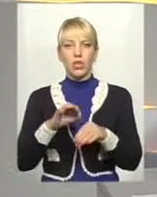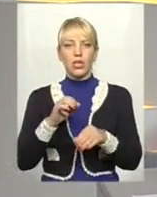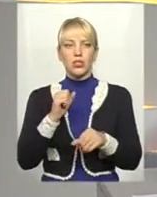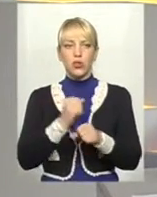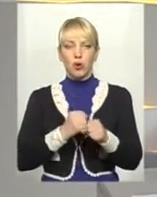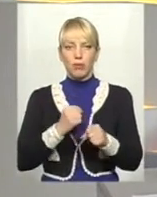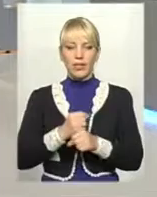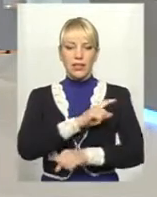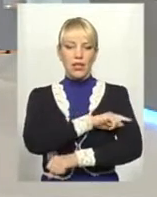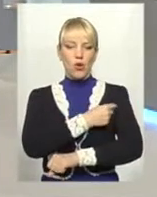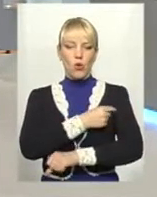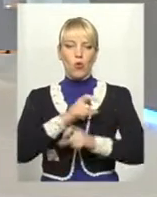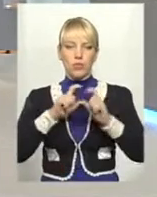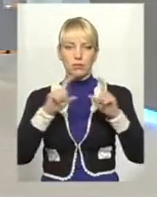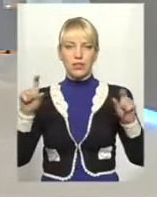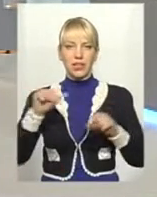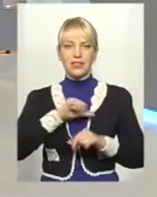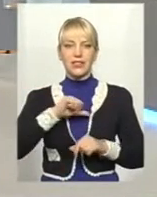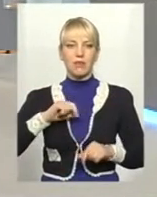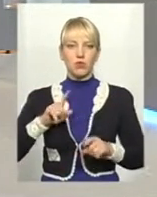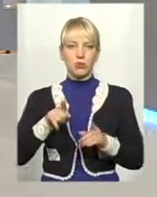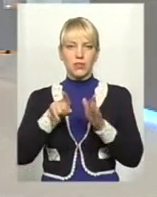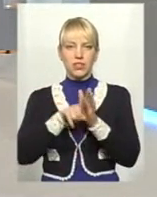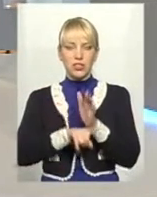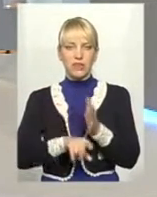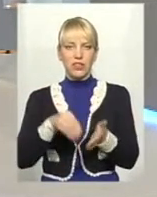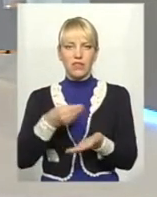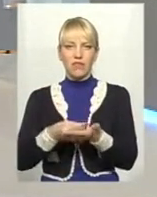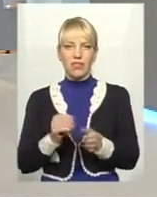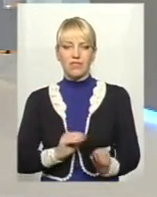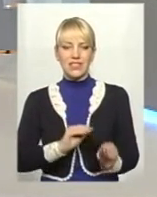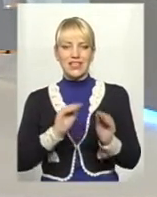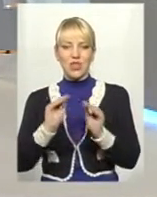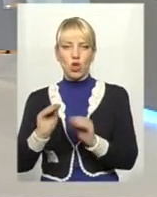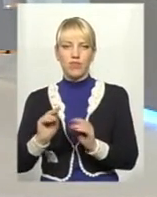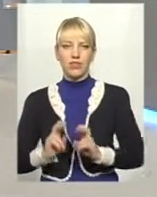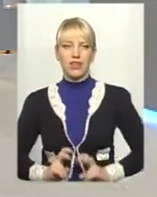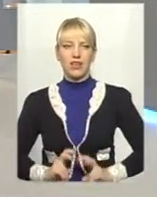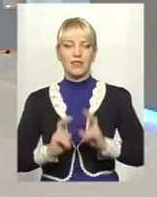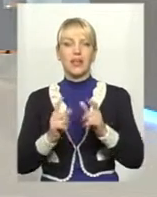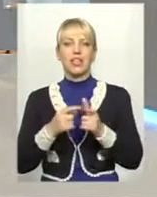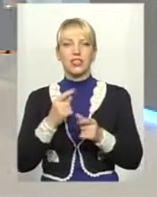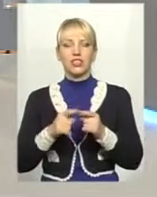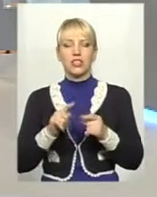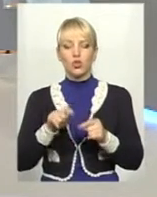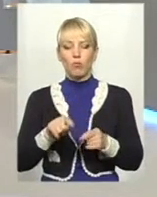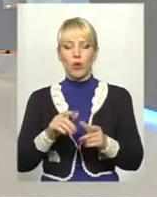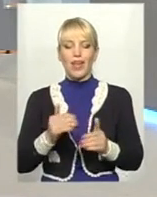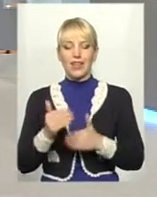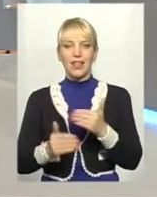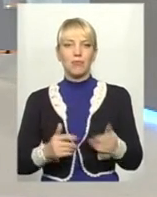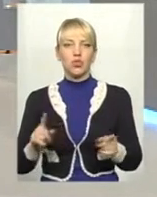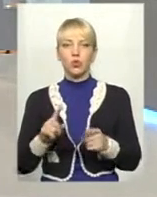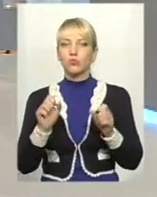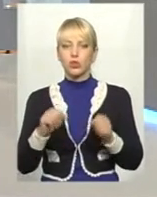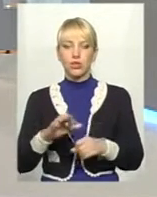сам, аби здешевити вартість встановлення цього ліфта? Чи на даному етапі вже все, що можливо було зробити, вже зроблено?